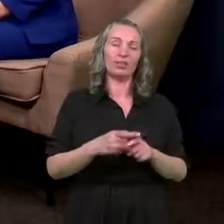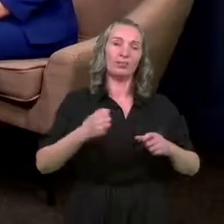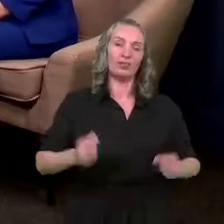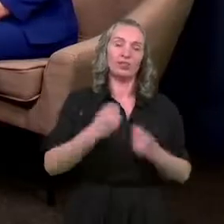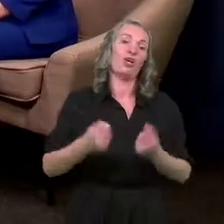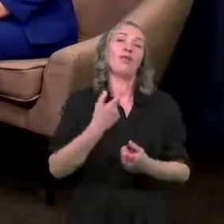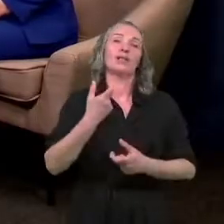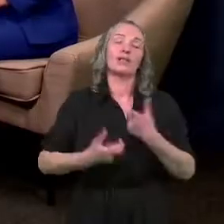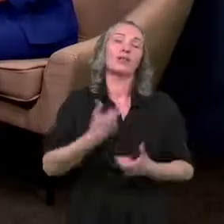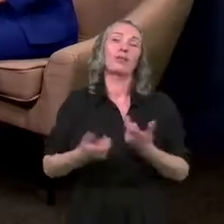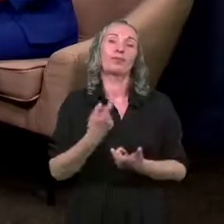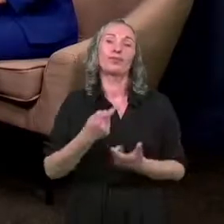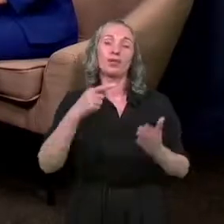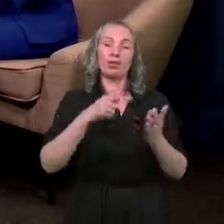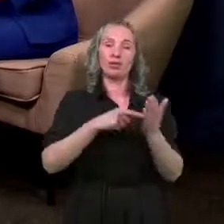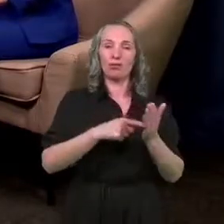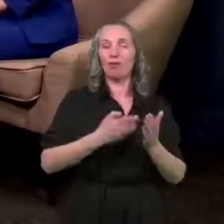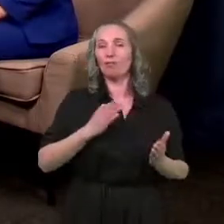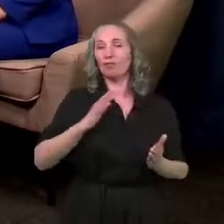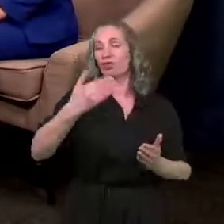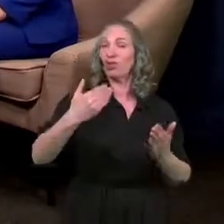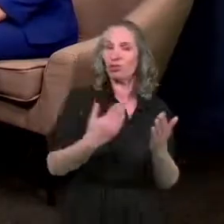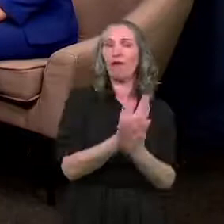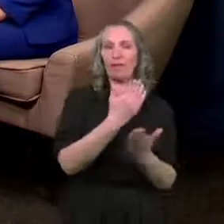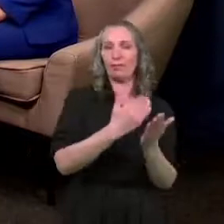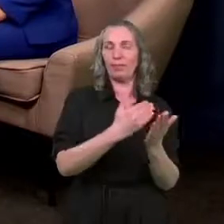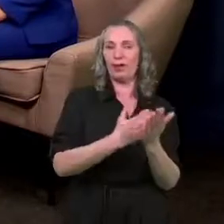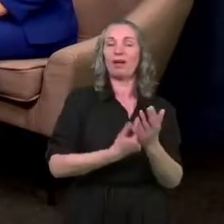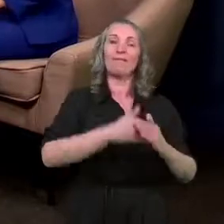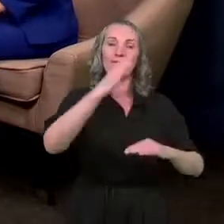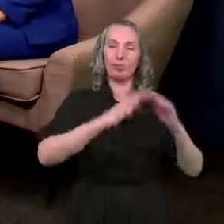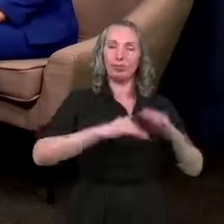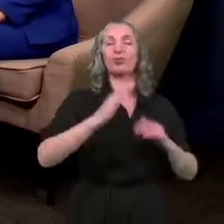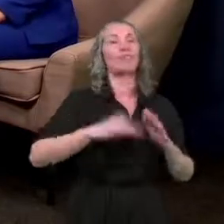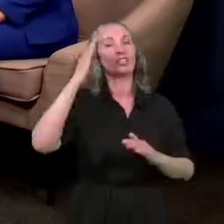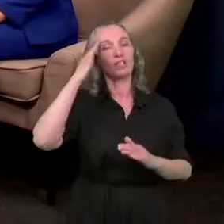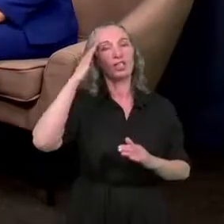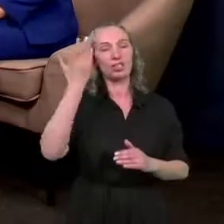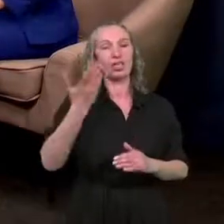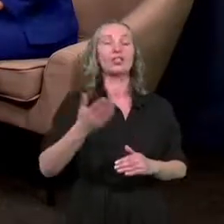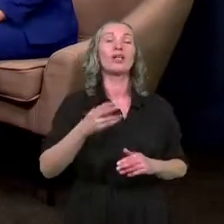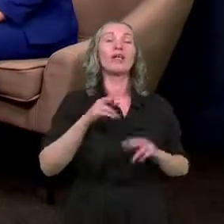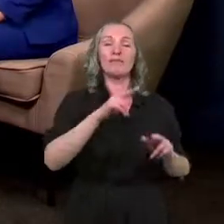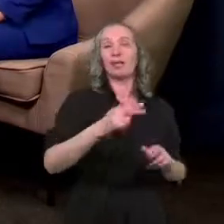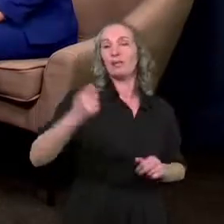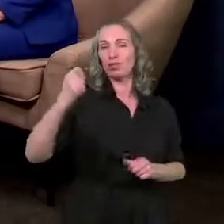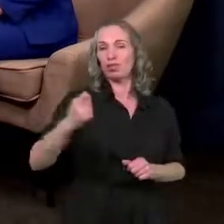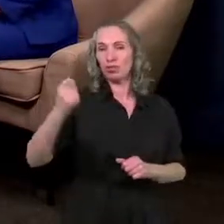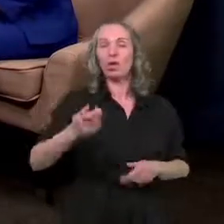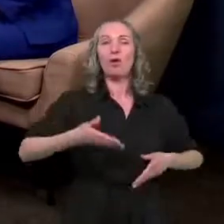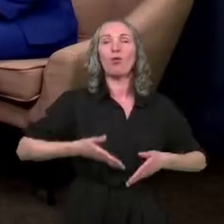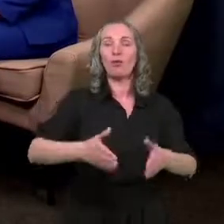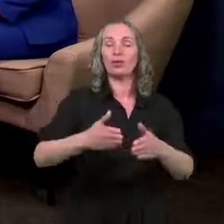działania, żeby w tej perspektywie, nowym programie wybudować mieszkania pod najem socjalny na